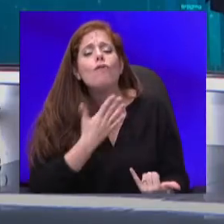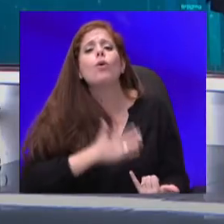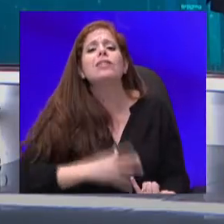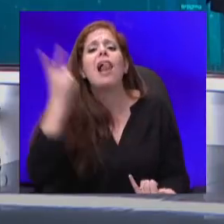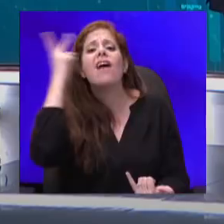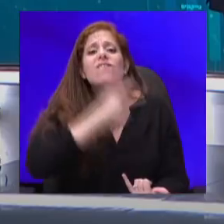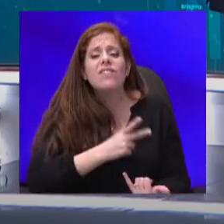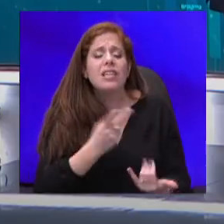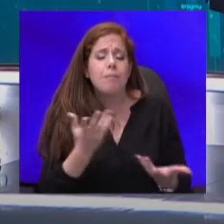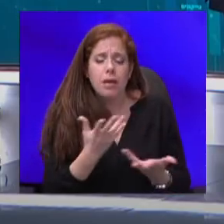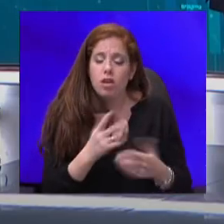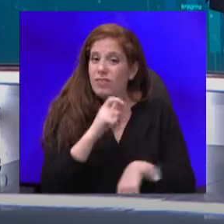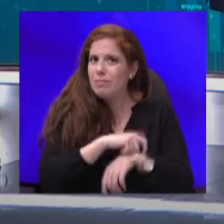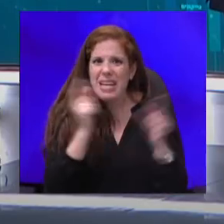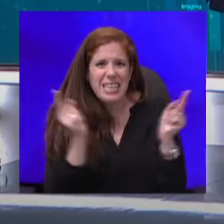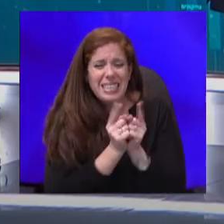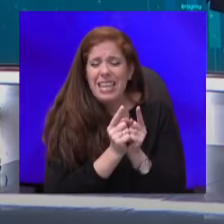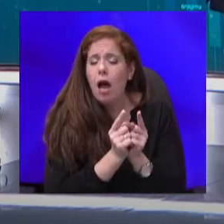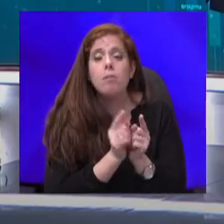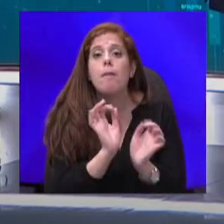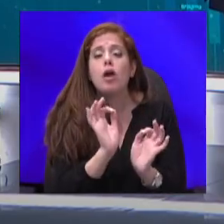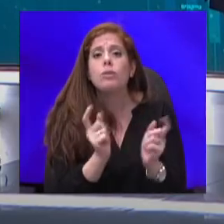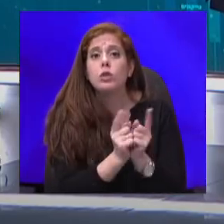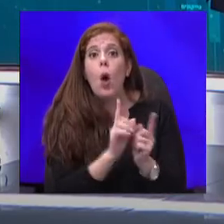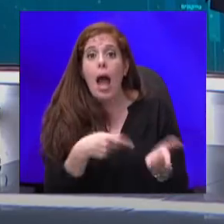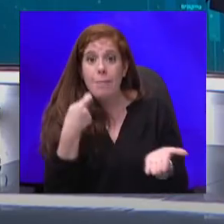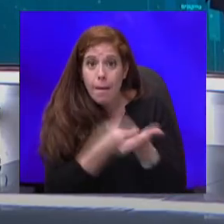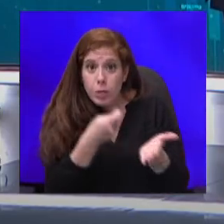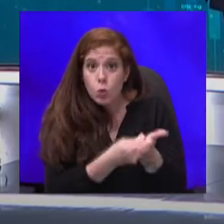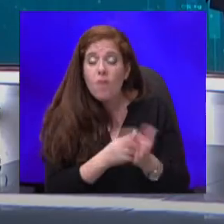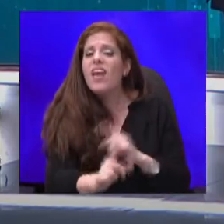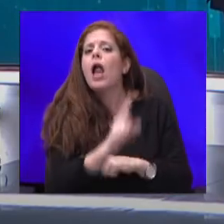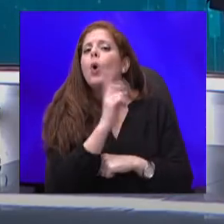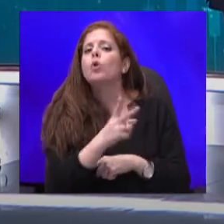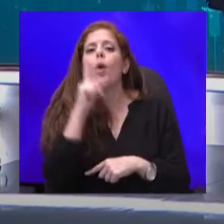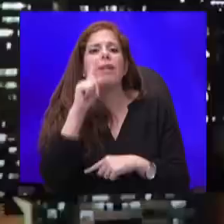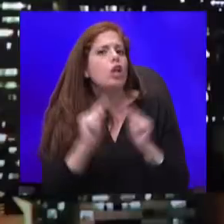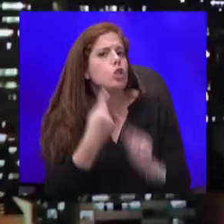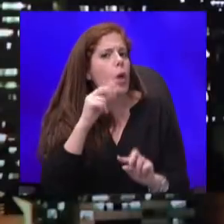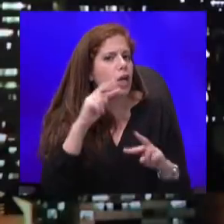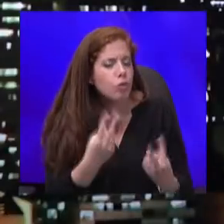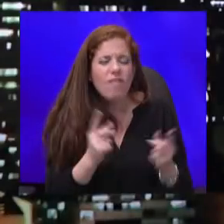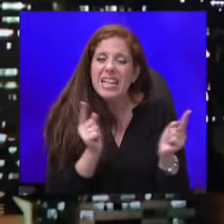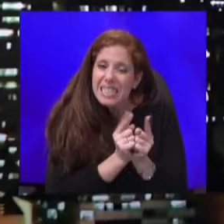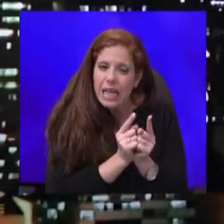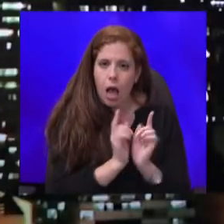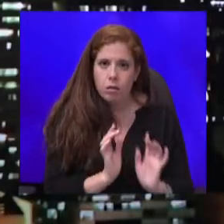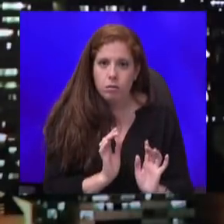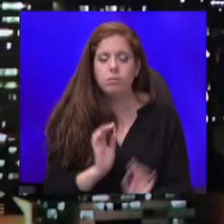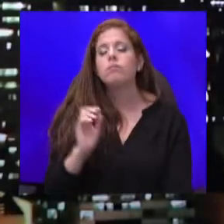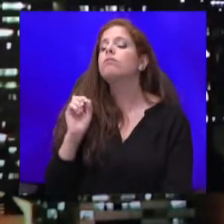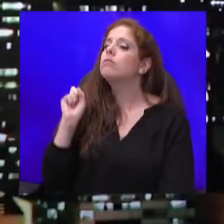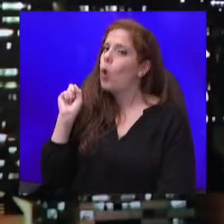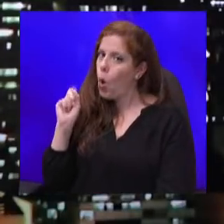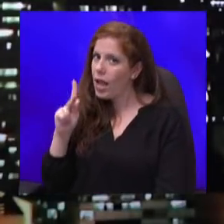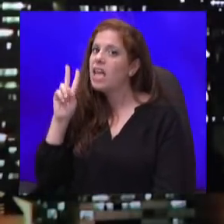קצר, במילה אחת, א' האם יהיה פיצוי, וב' איך הלקוחות יכולים לדעת שזה לא יקרה שוב, אבל קצר? אז יש קשר עם הלקוחות, קשר שוטף